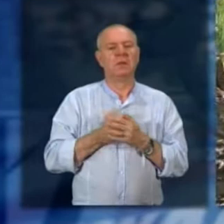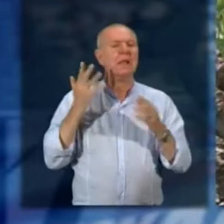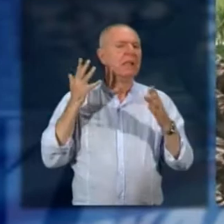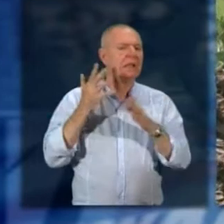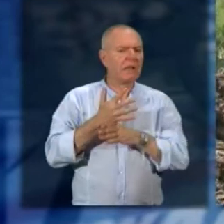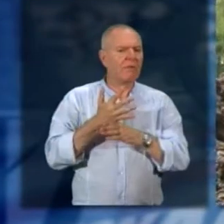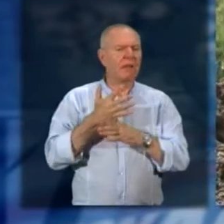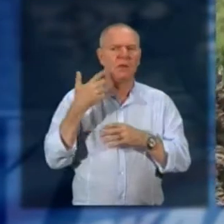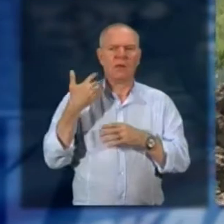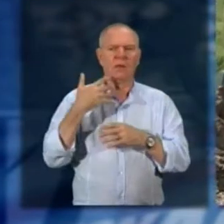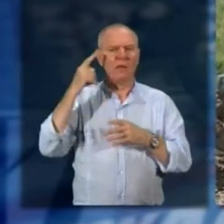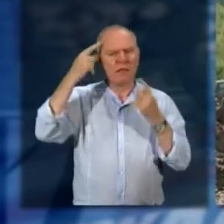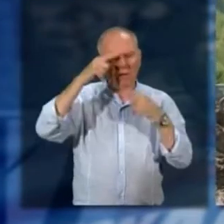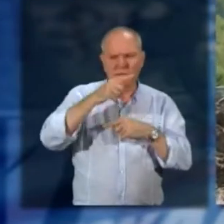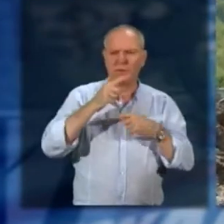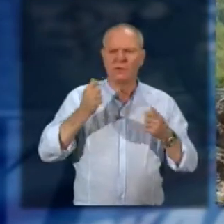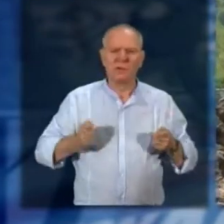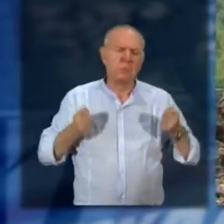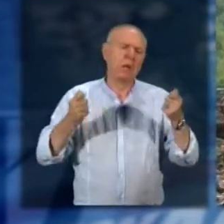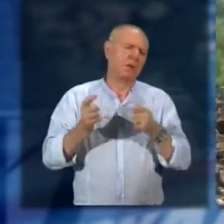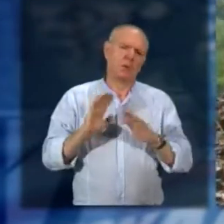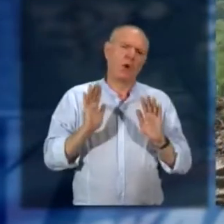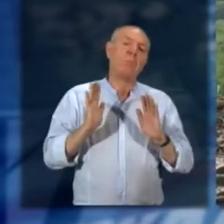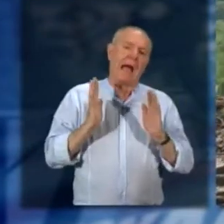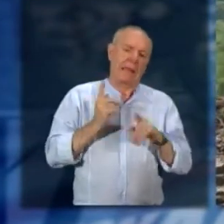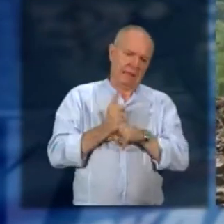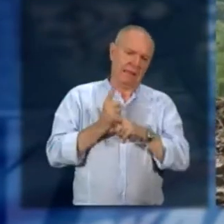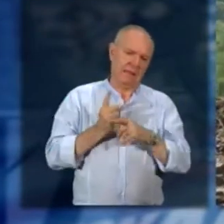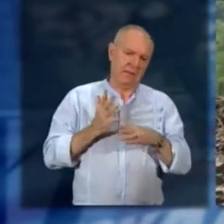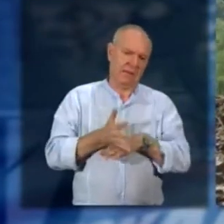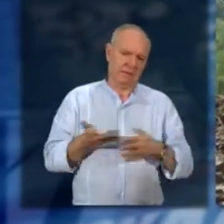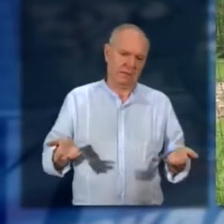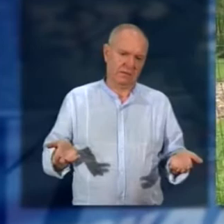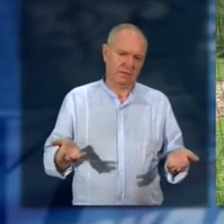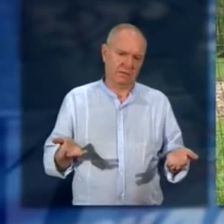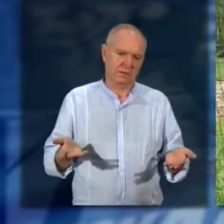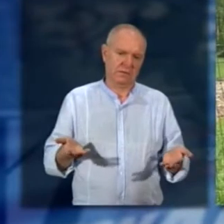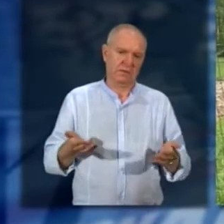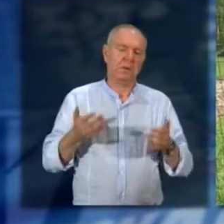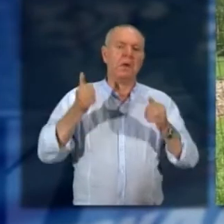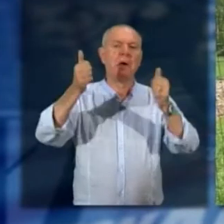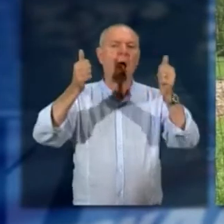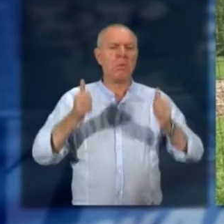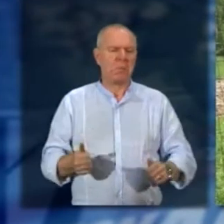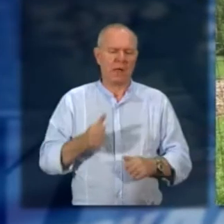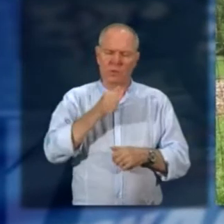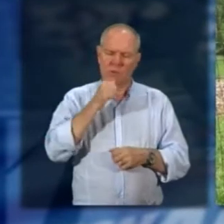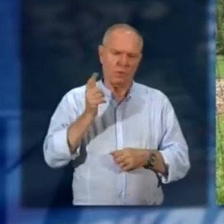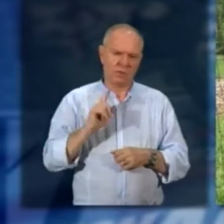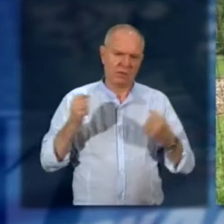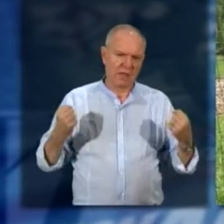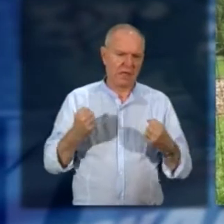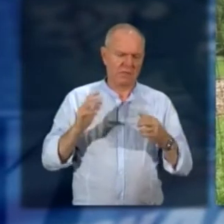particolarmente difficili da istruire con appalti lunghi e quindi verranno